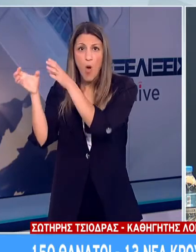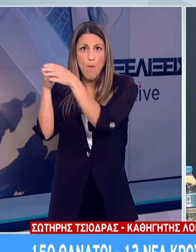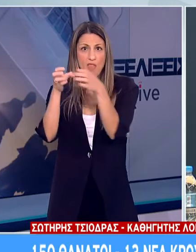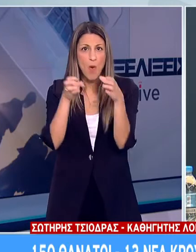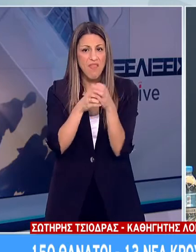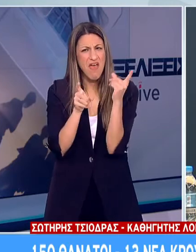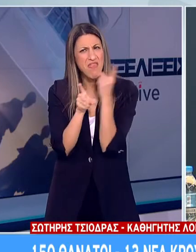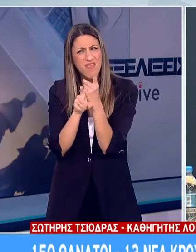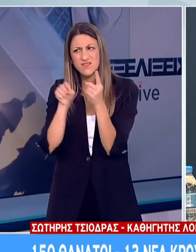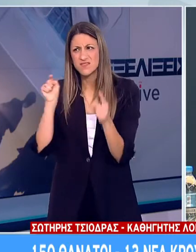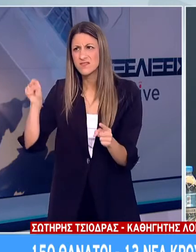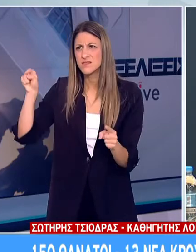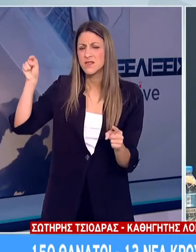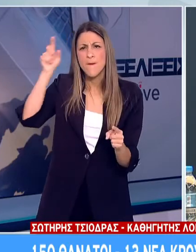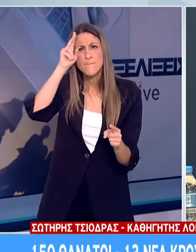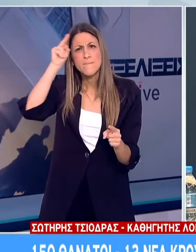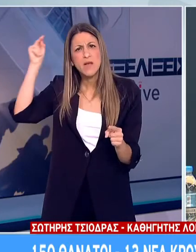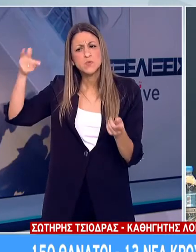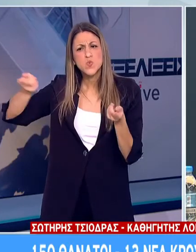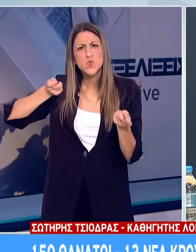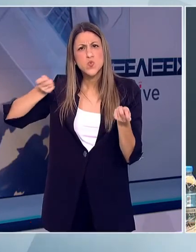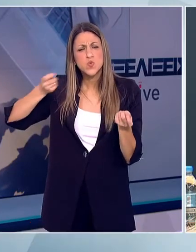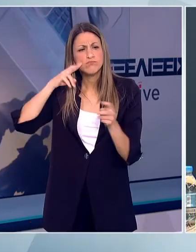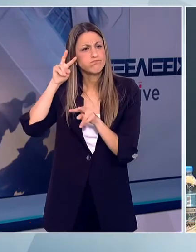σε πολλά πανεπιστήμια του κόσμου.